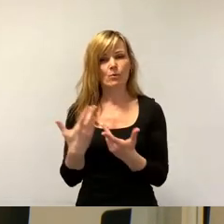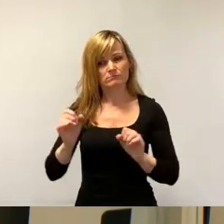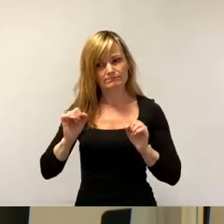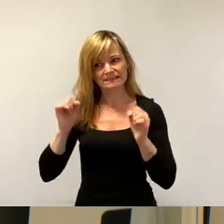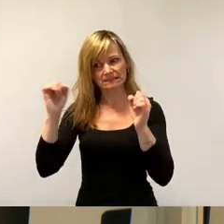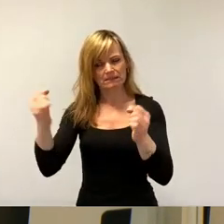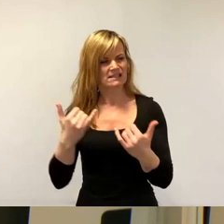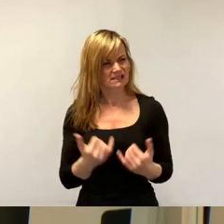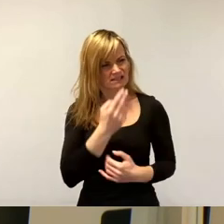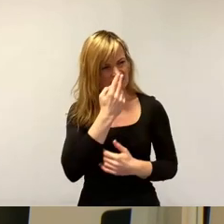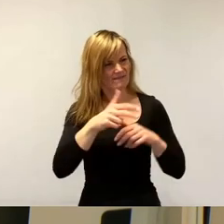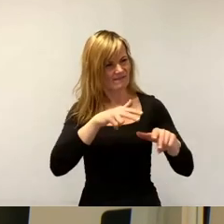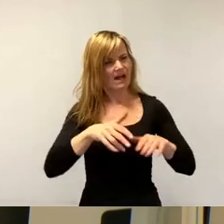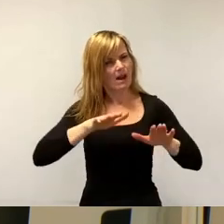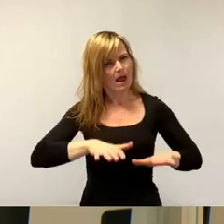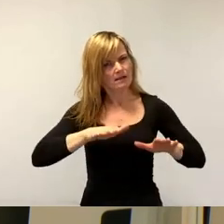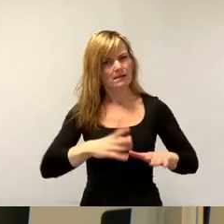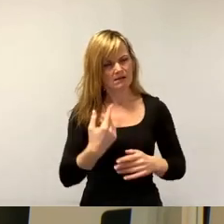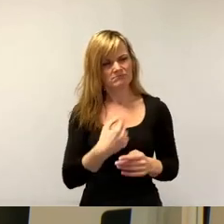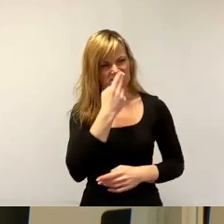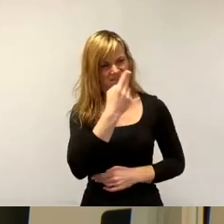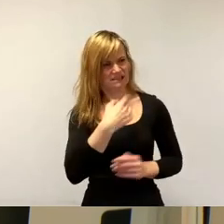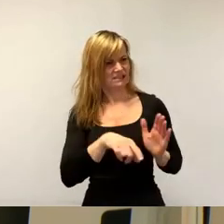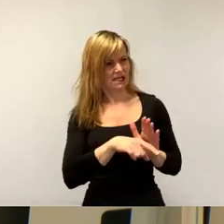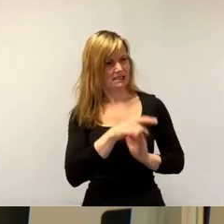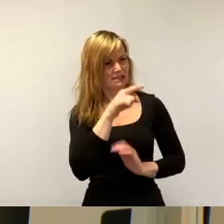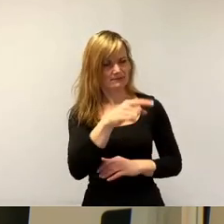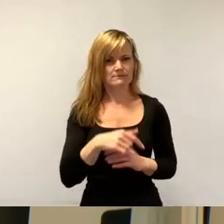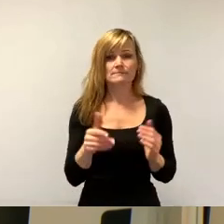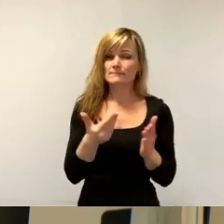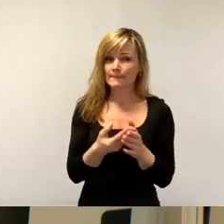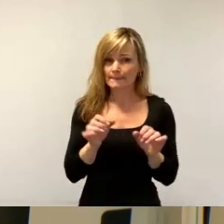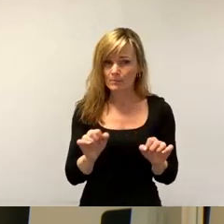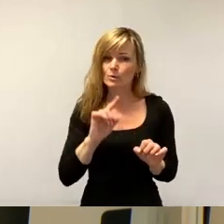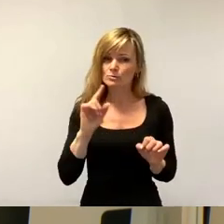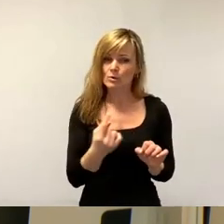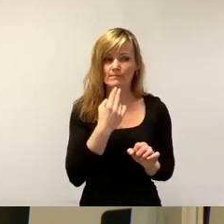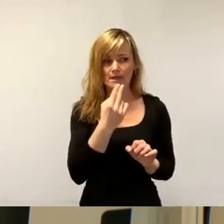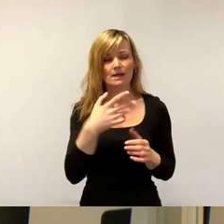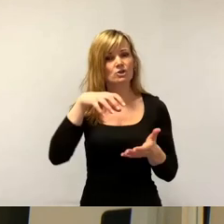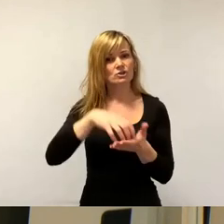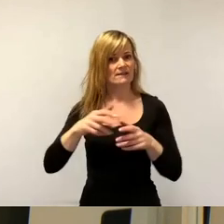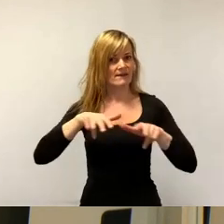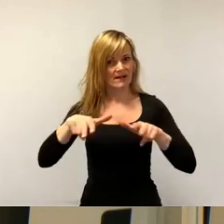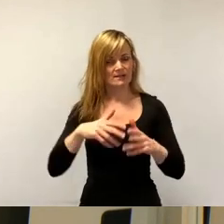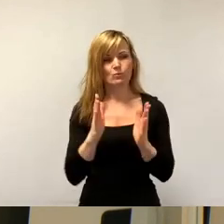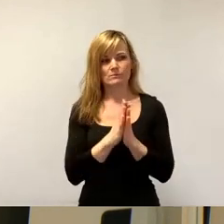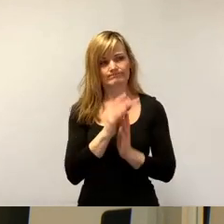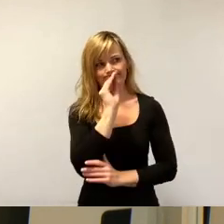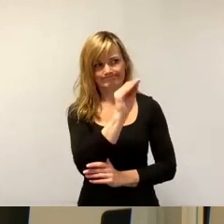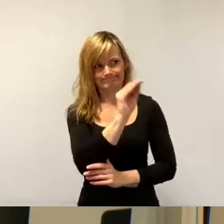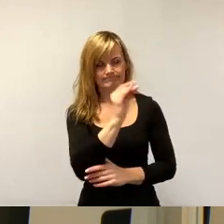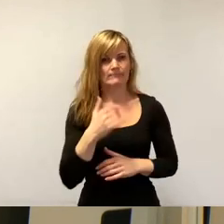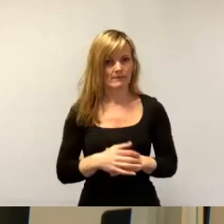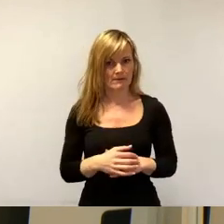negativ überrascht. Und daher möchte ich bei dieser Gelegenheit auch nochmal an die Stadtverwaltung appellieren, grundsätzlich ins